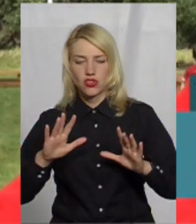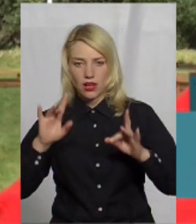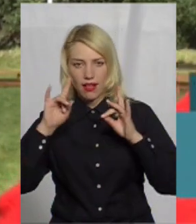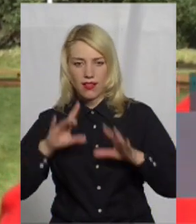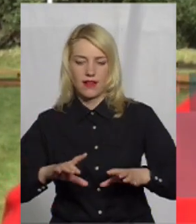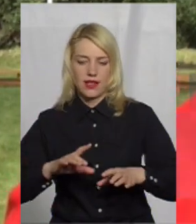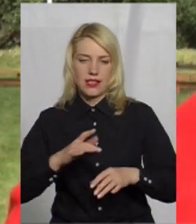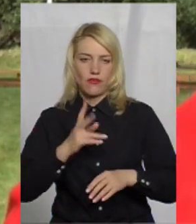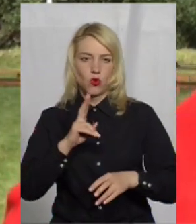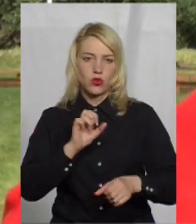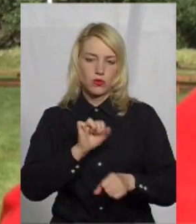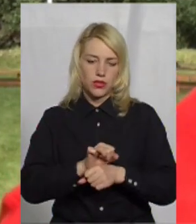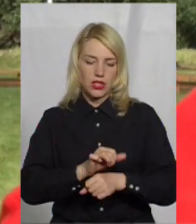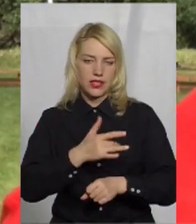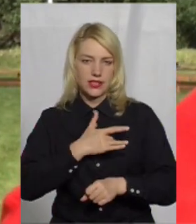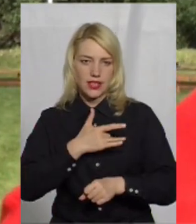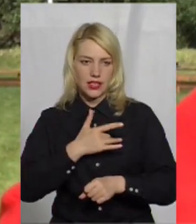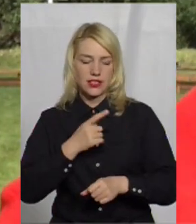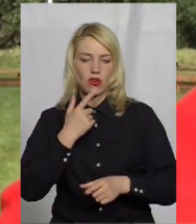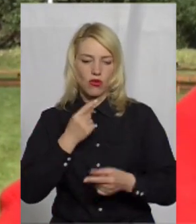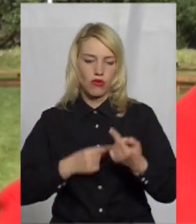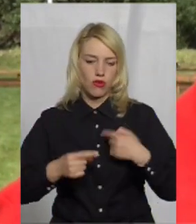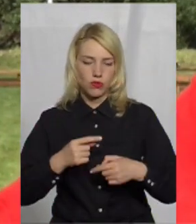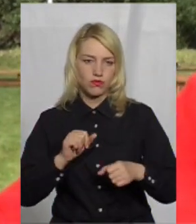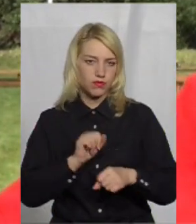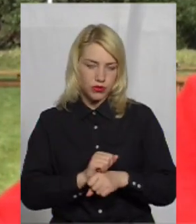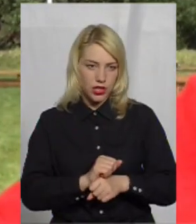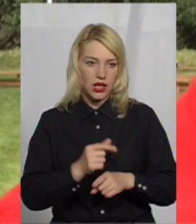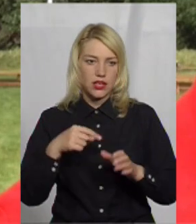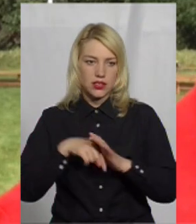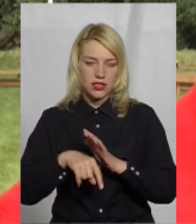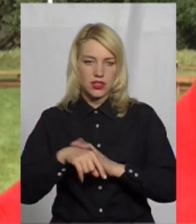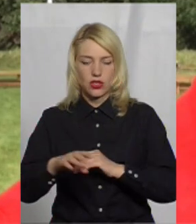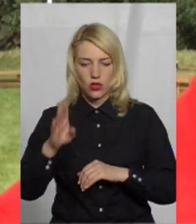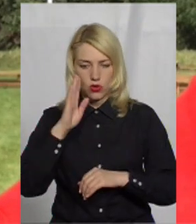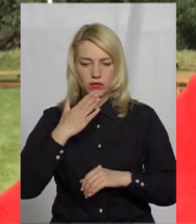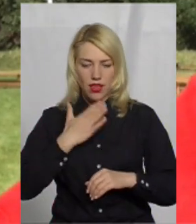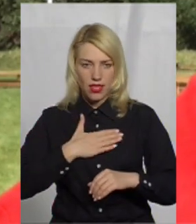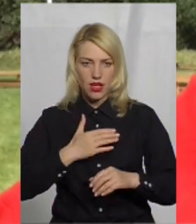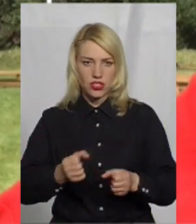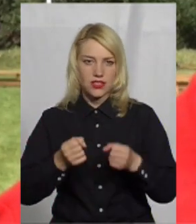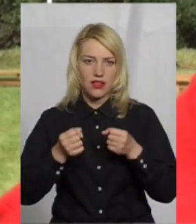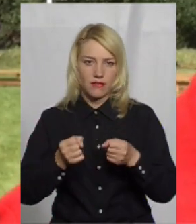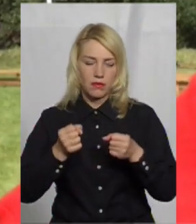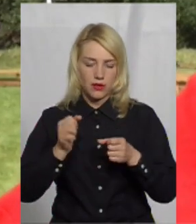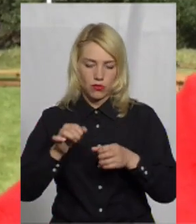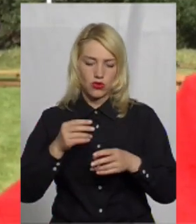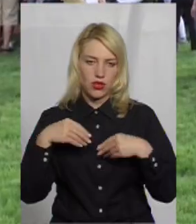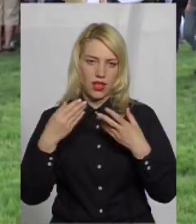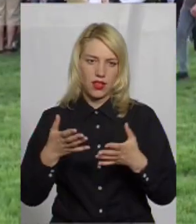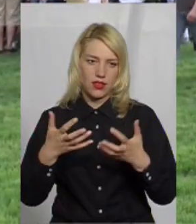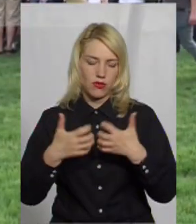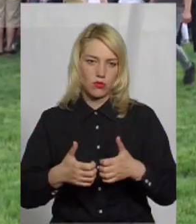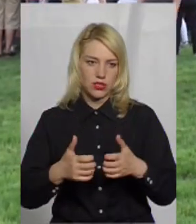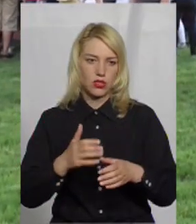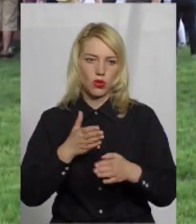зупинилися, раптова зупинка кровообігу, тобто стає серце, наші хлопці з дефібрилятором можуть поїхати і надати домедичну допомогу.